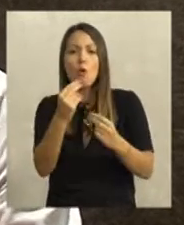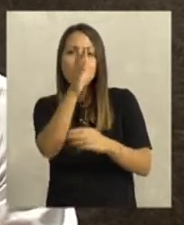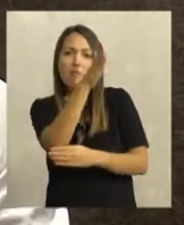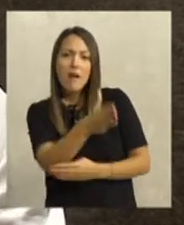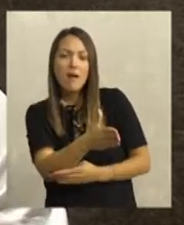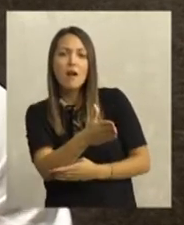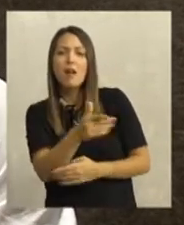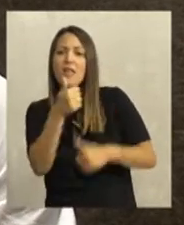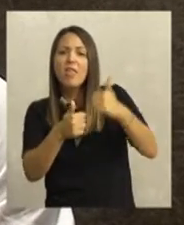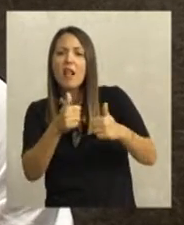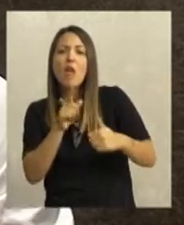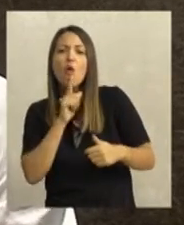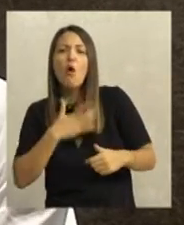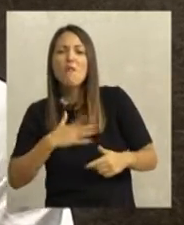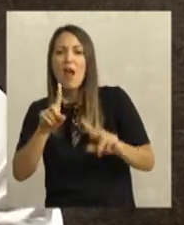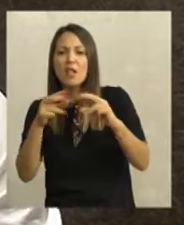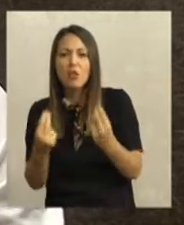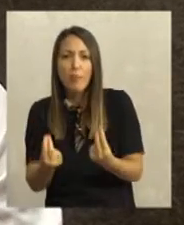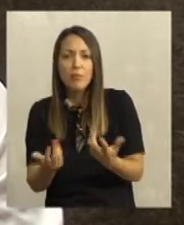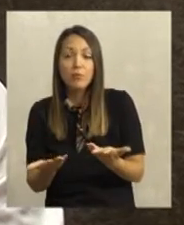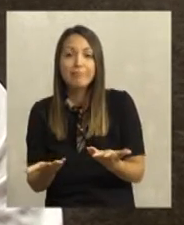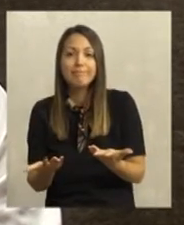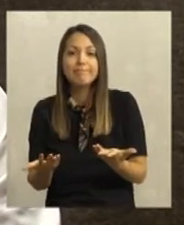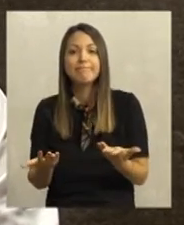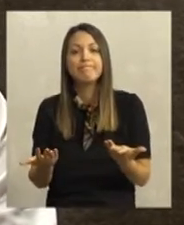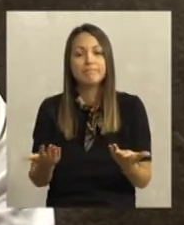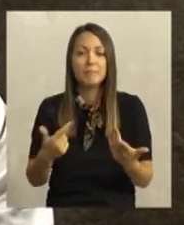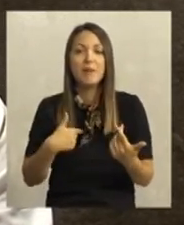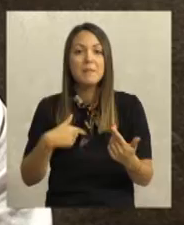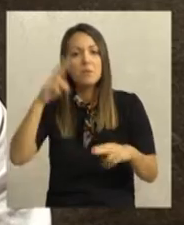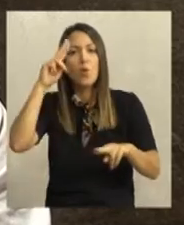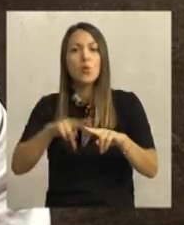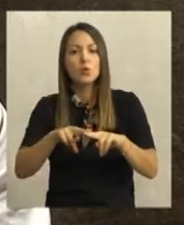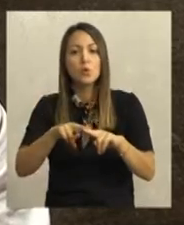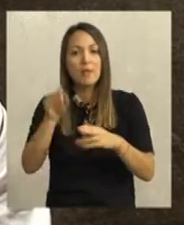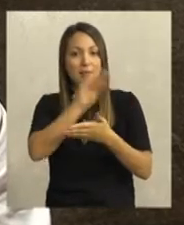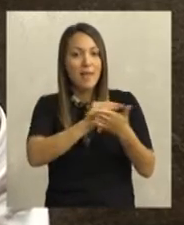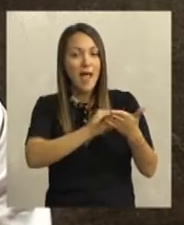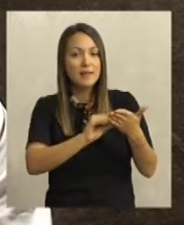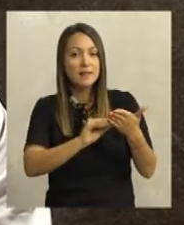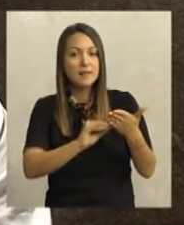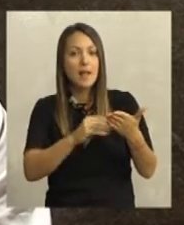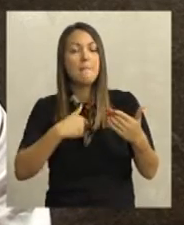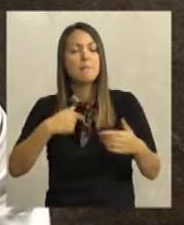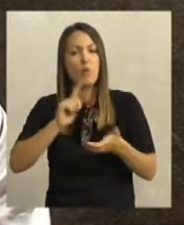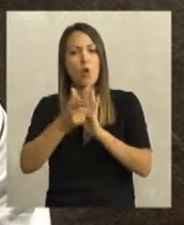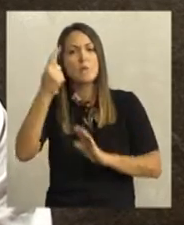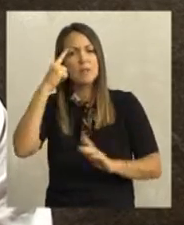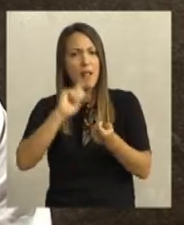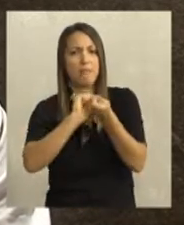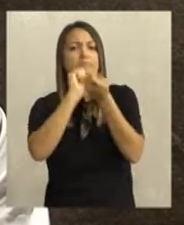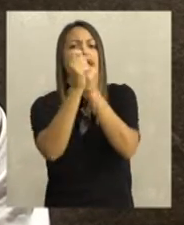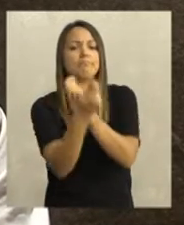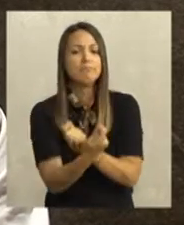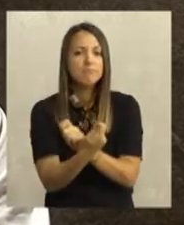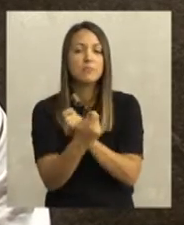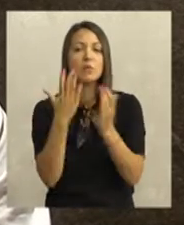koji je dobar za tebe ili sa onim ko ga voliš, a ne funkcioniše. Tako da smo mi se odlučili za taj tekst, ali naravno mi smo odmah znali da ćemo ga